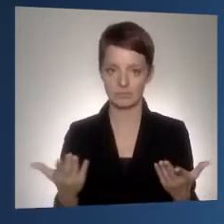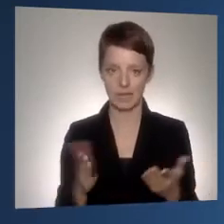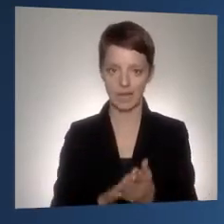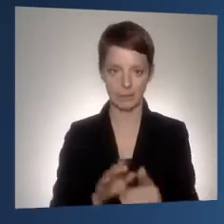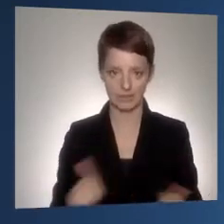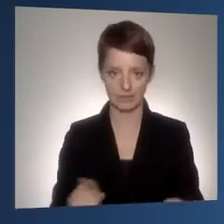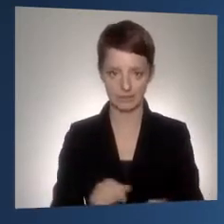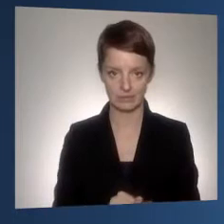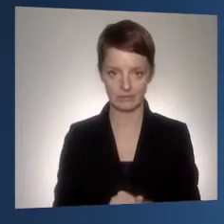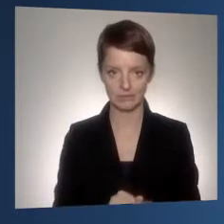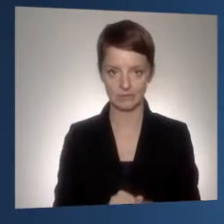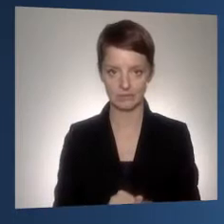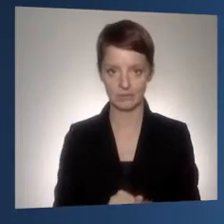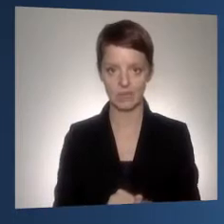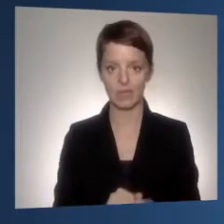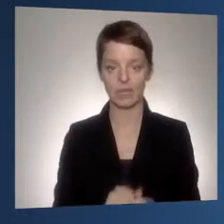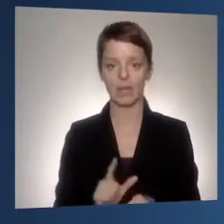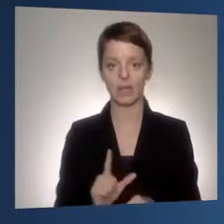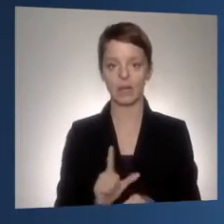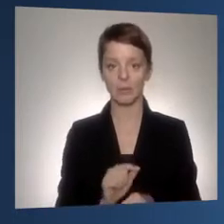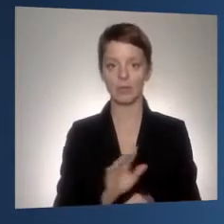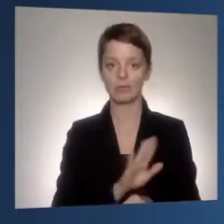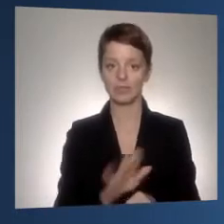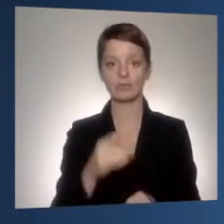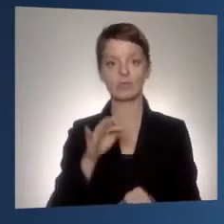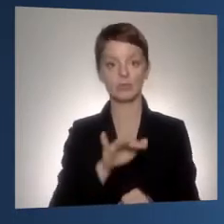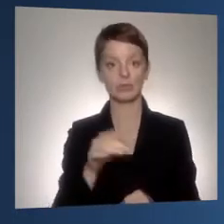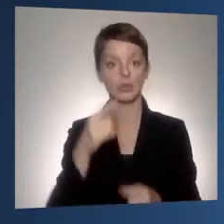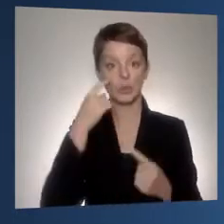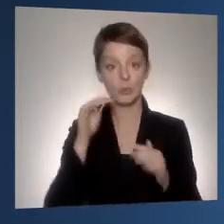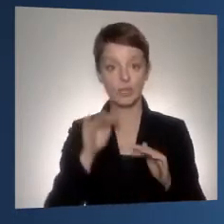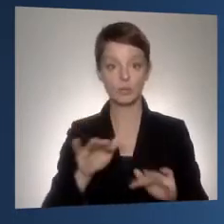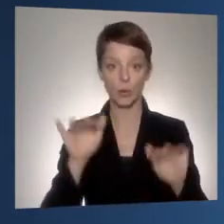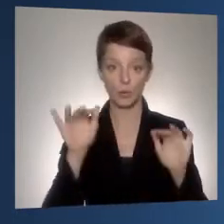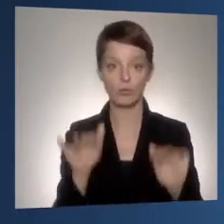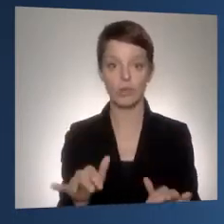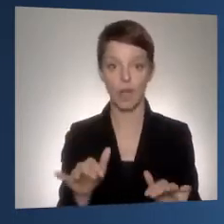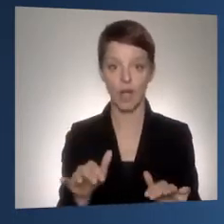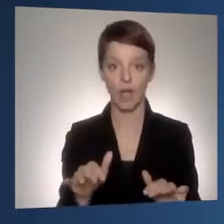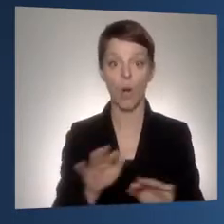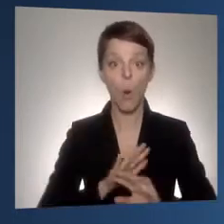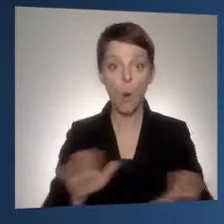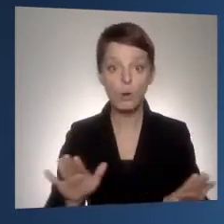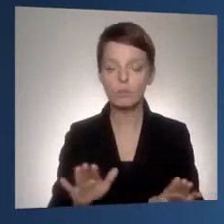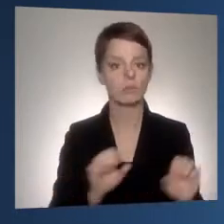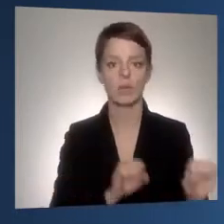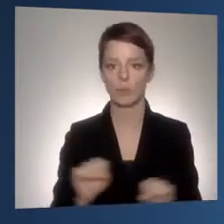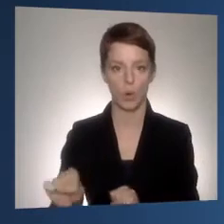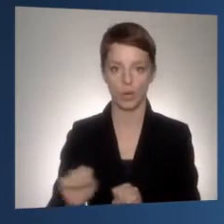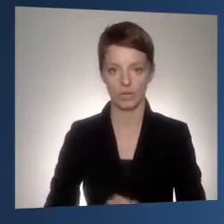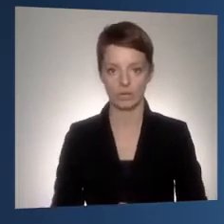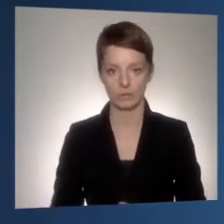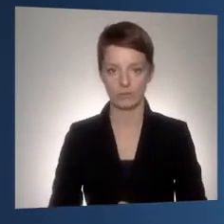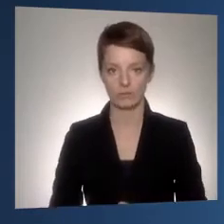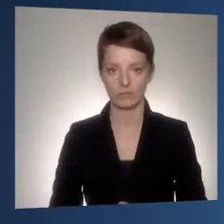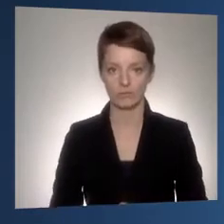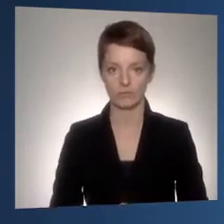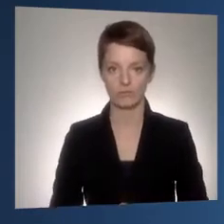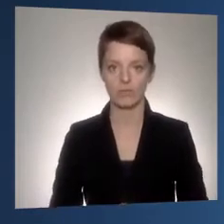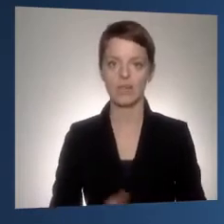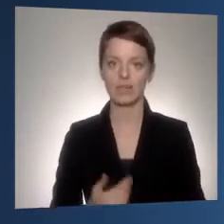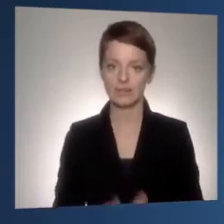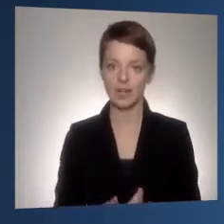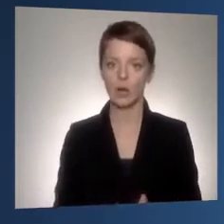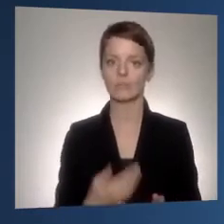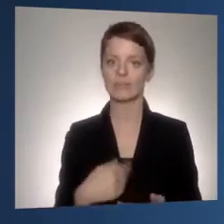drin, ohne Ihre Überzeugung, wäre das alles nicht möglich. Und dafür haben Sie zu Recht diesen sehr